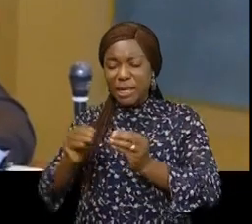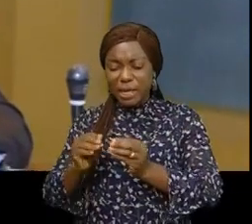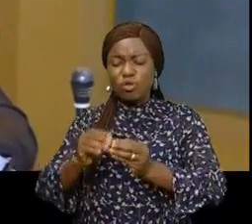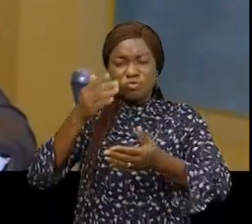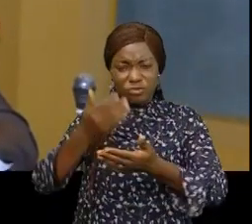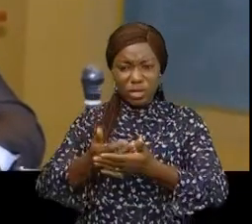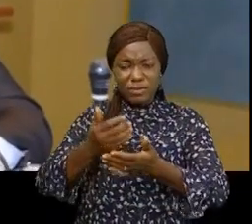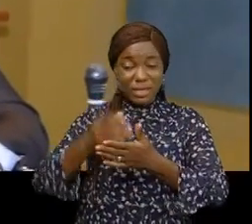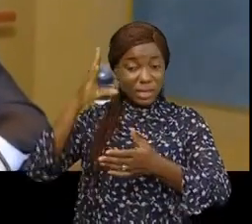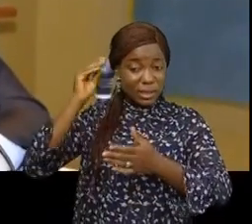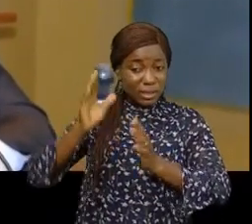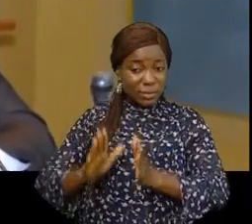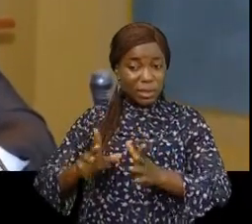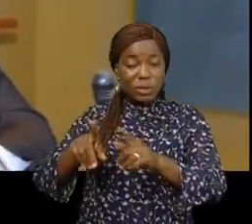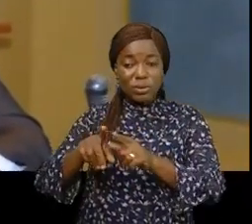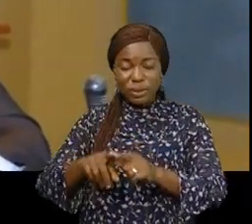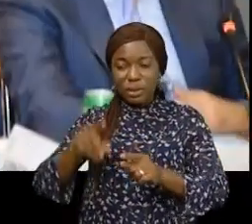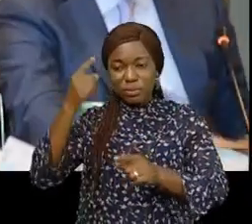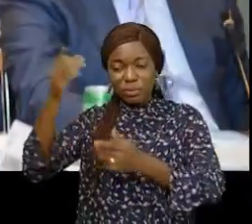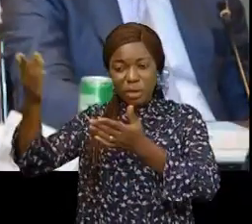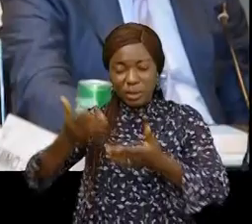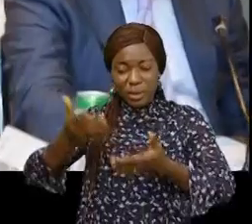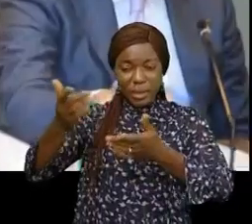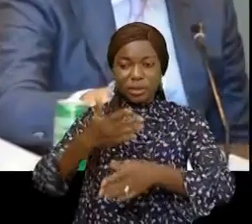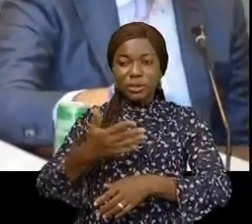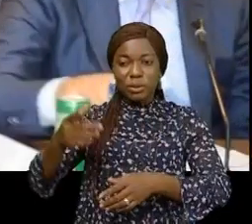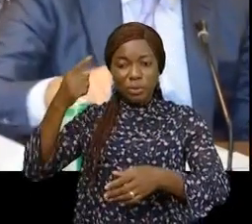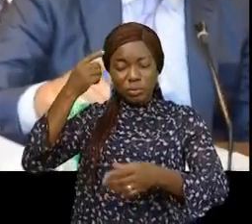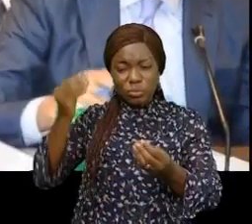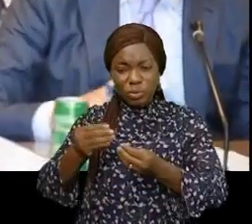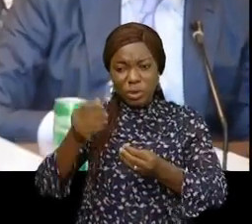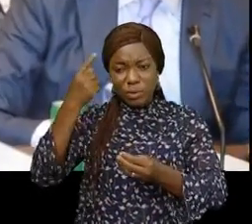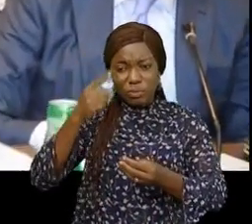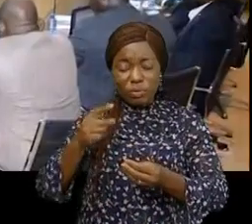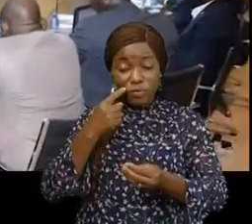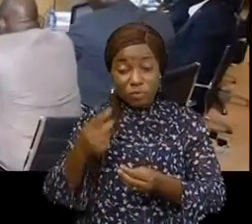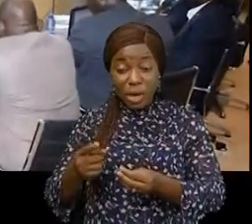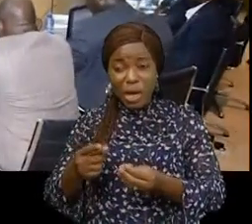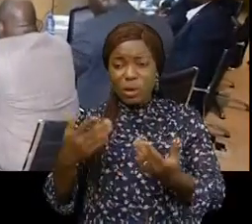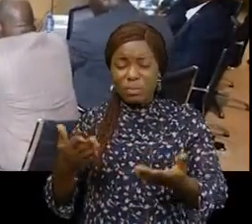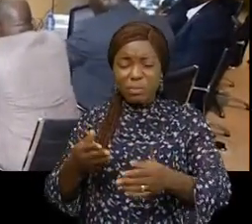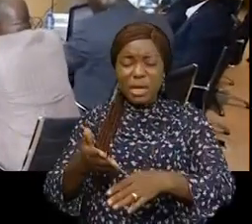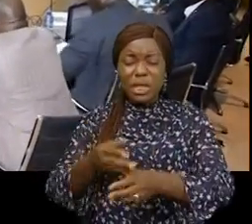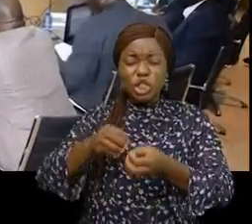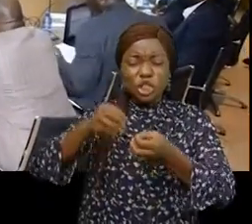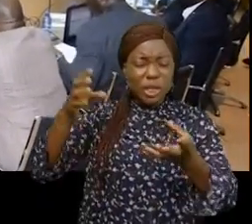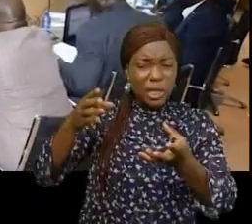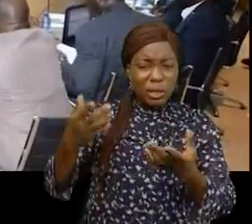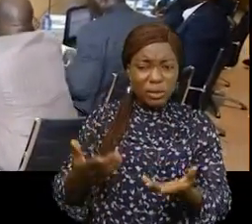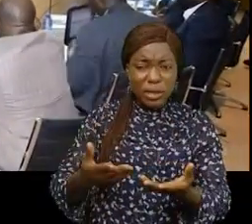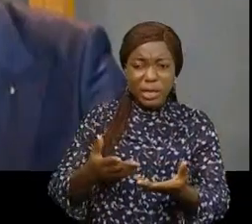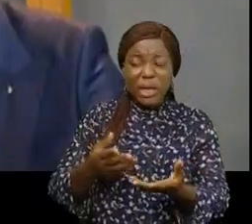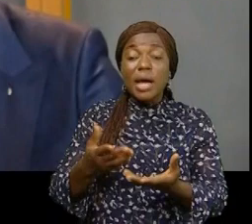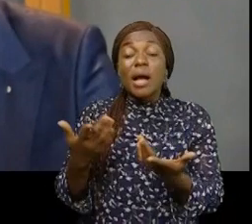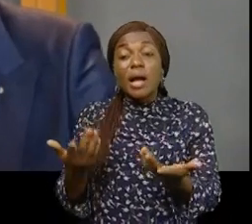experts du ministère, la FEC et les importateurs dans le but d'élaguer les écarts entre le prix constaté sur le terrain et le prix réel.